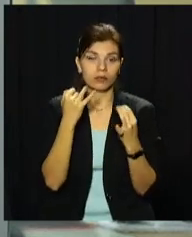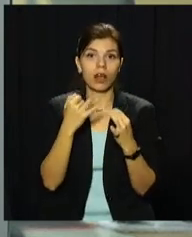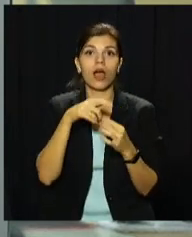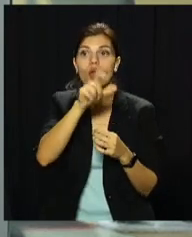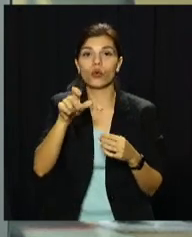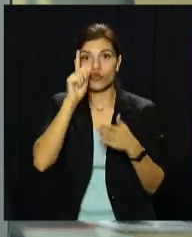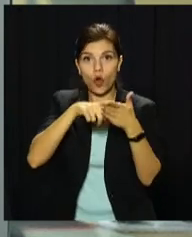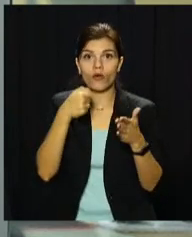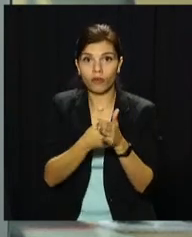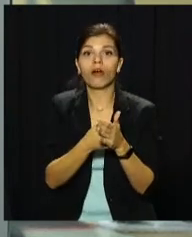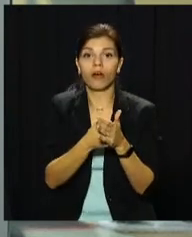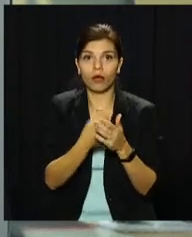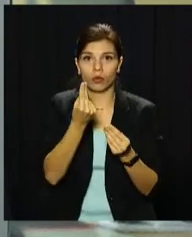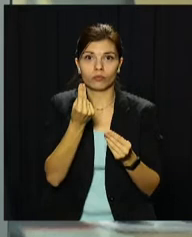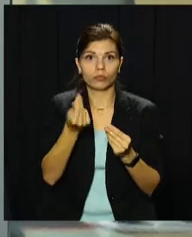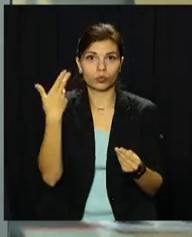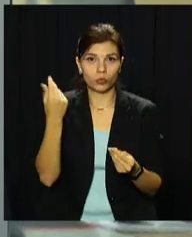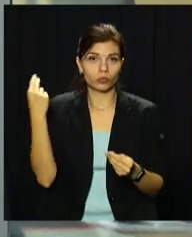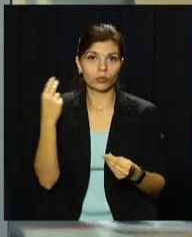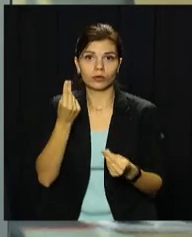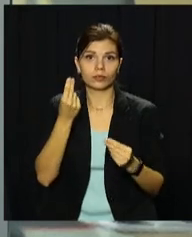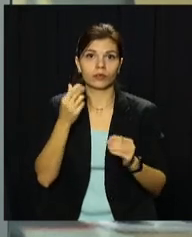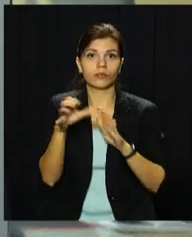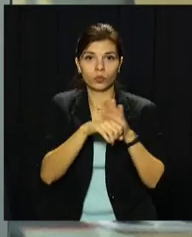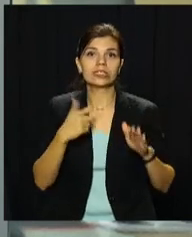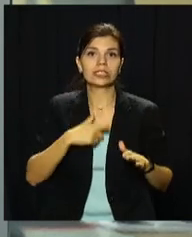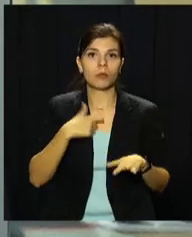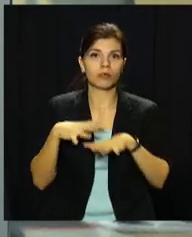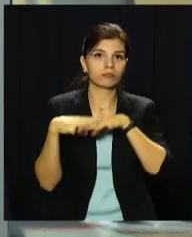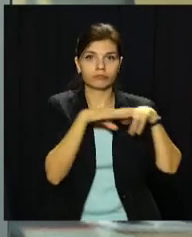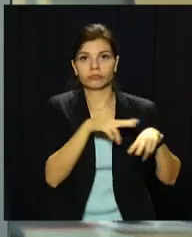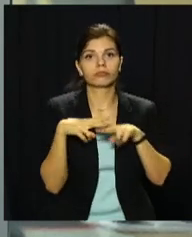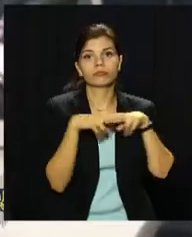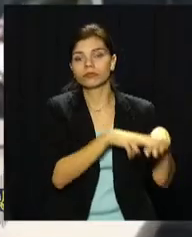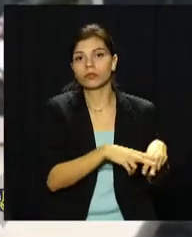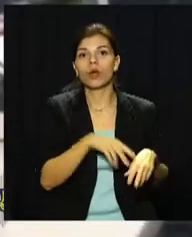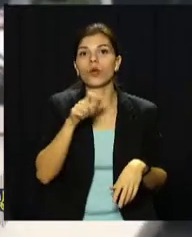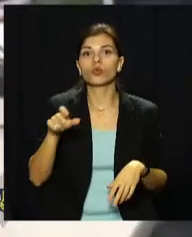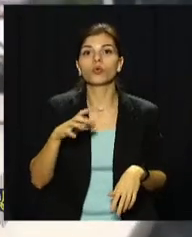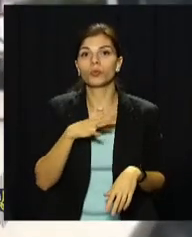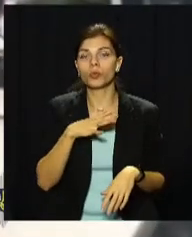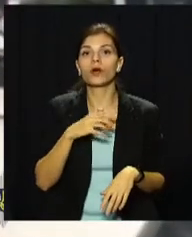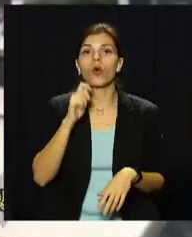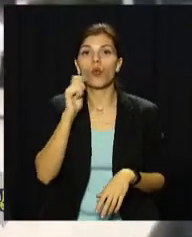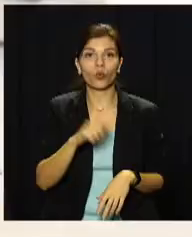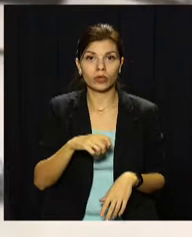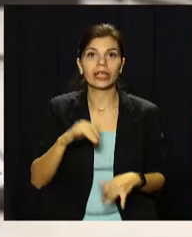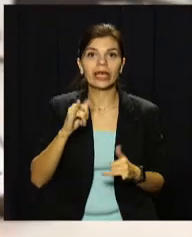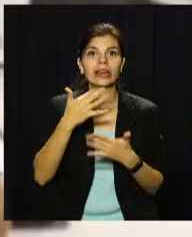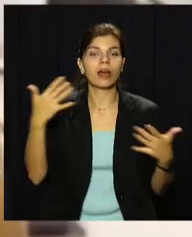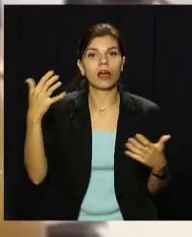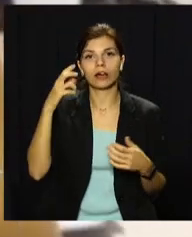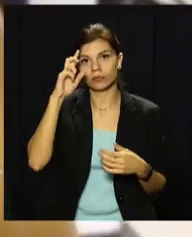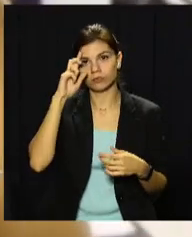довірливих громадян списували гроші і переказували їх на власні рахунки. Серед потерпілих – громадяни України та інших